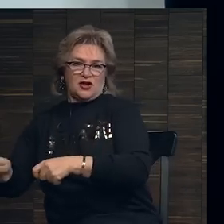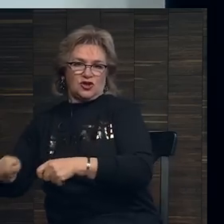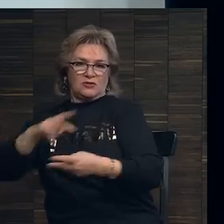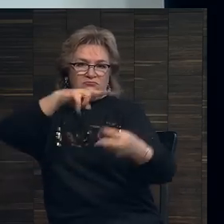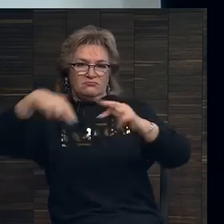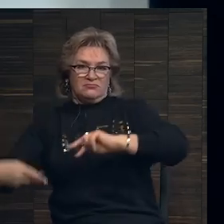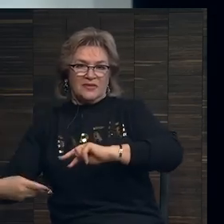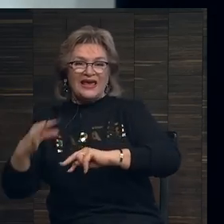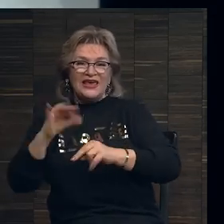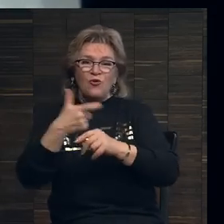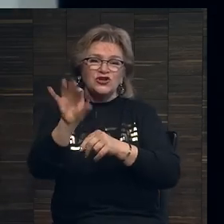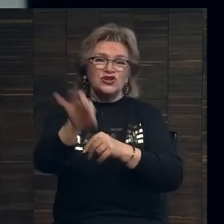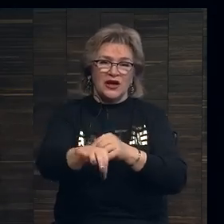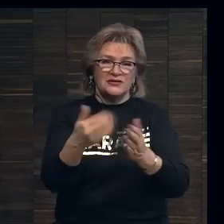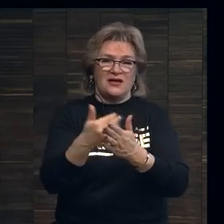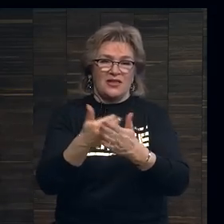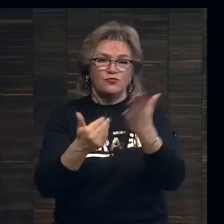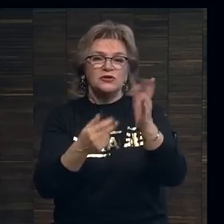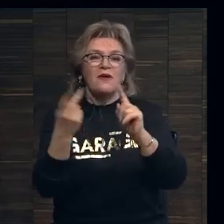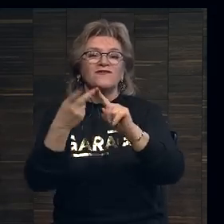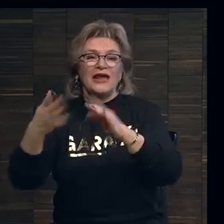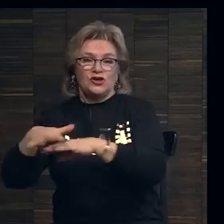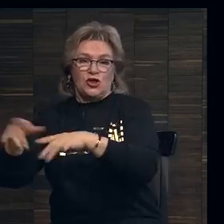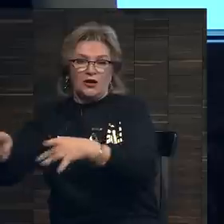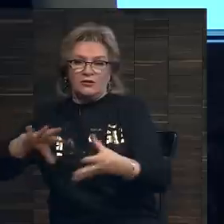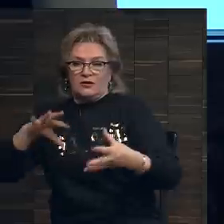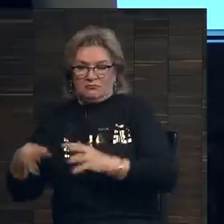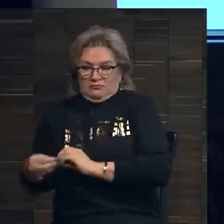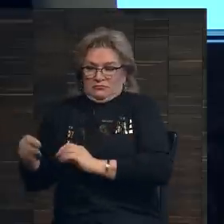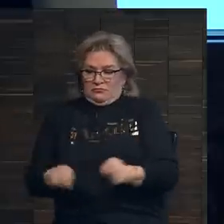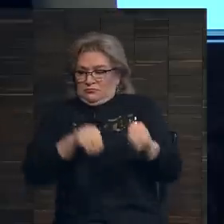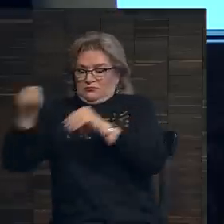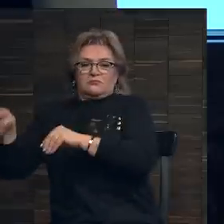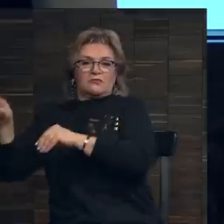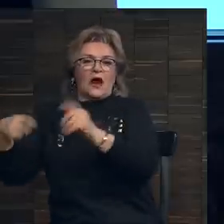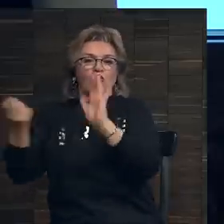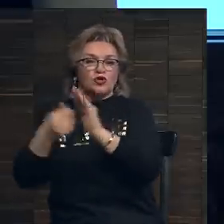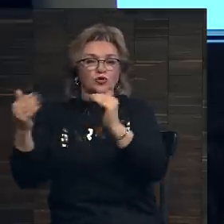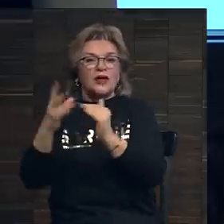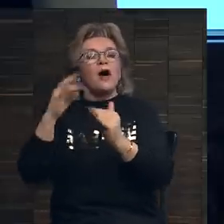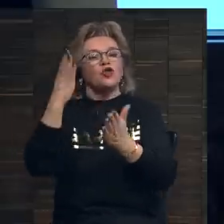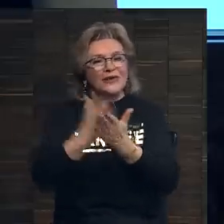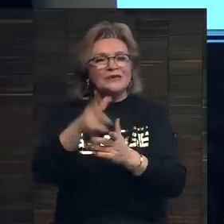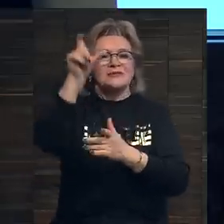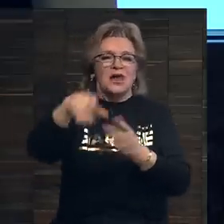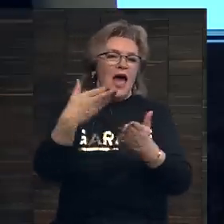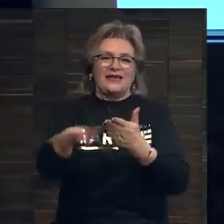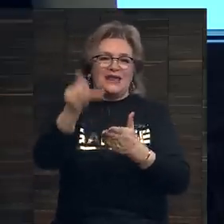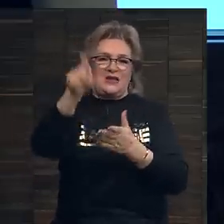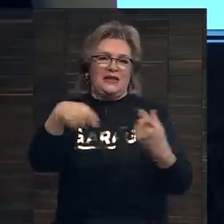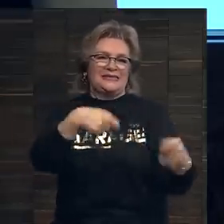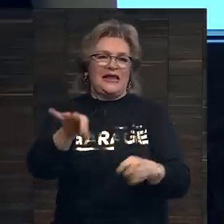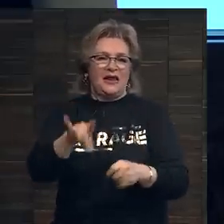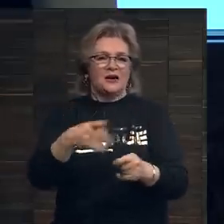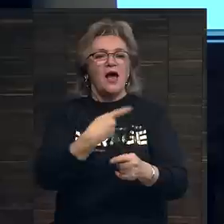И очень часто как раз вторичный рынок сводится к аукционным домам, но есть и дилеры отдельные, которые работают